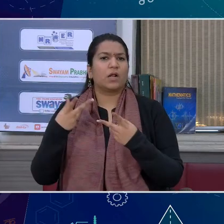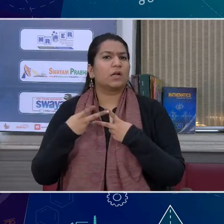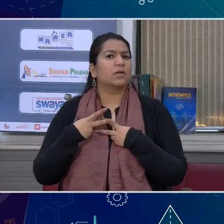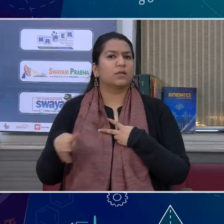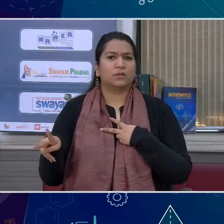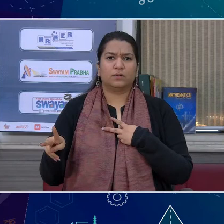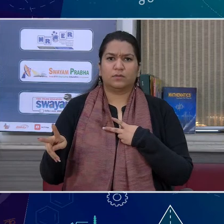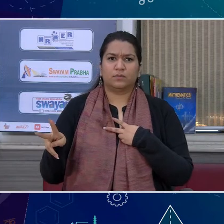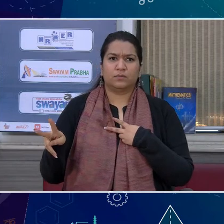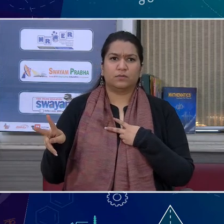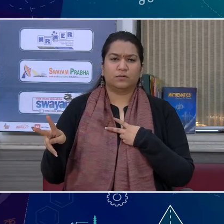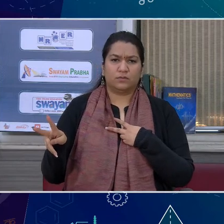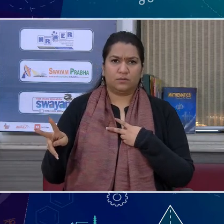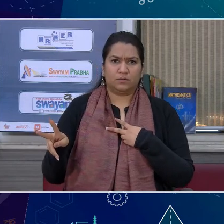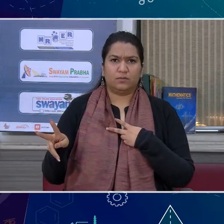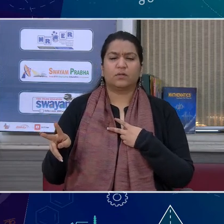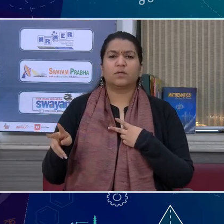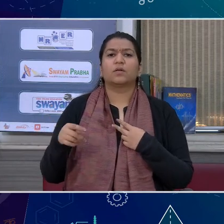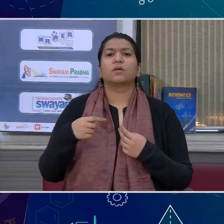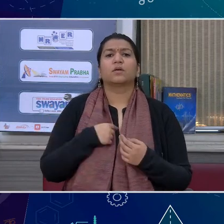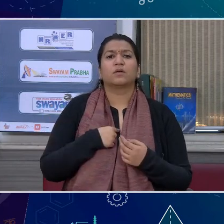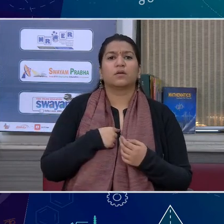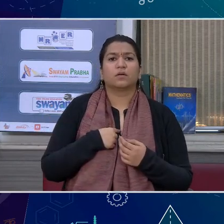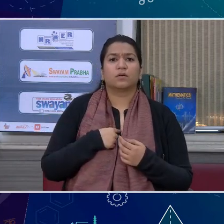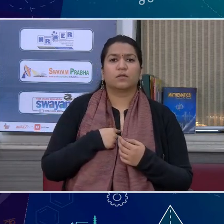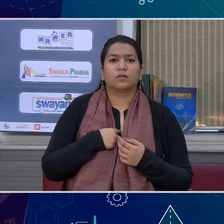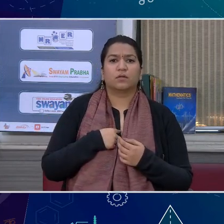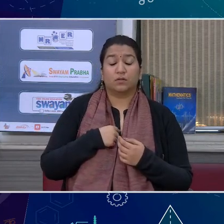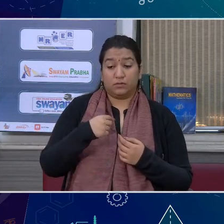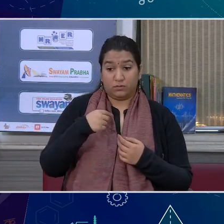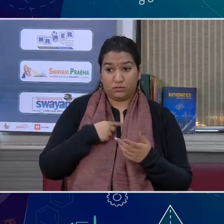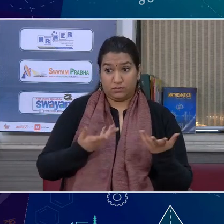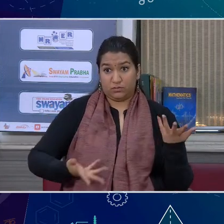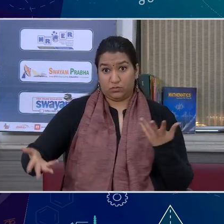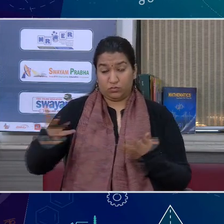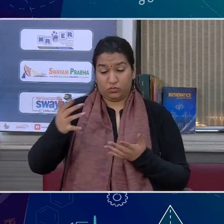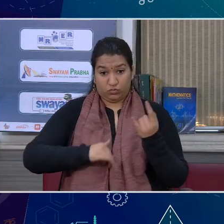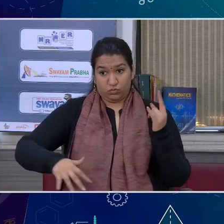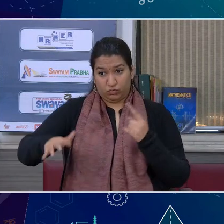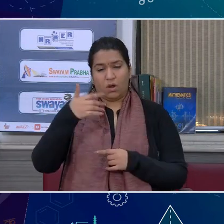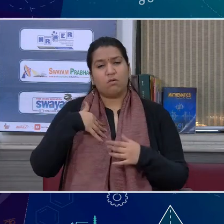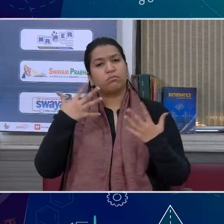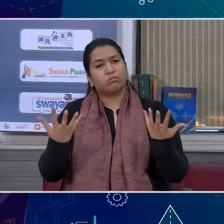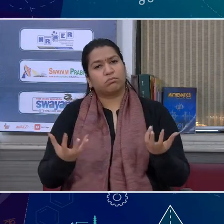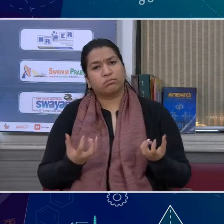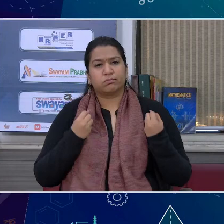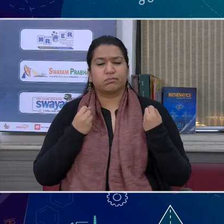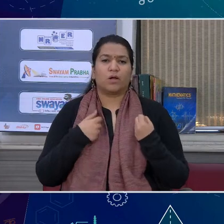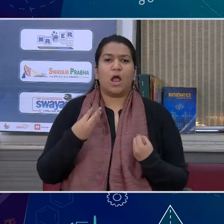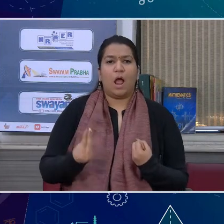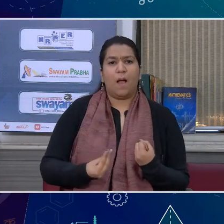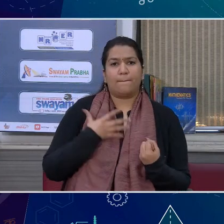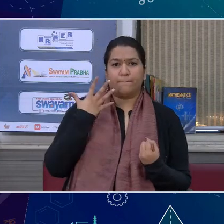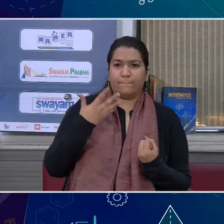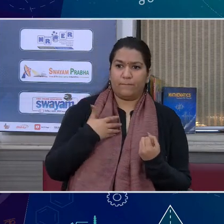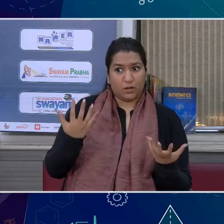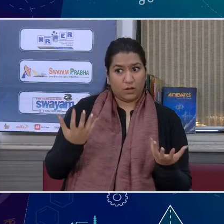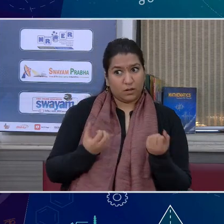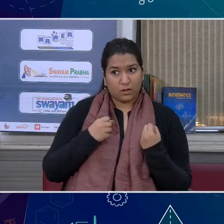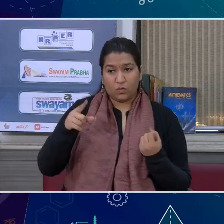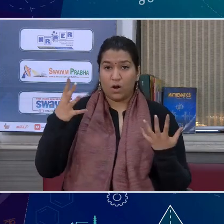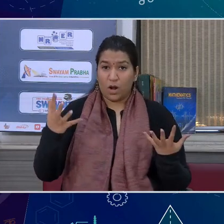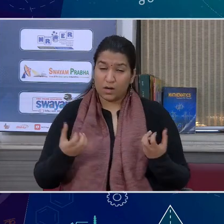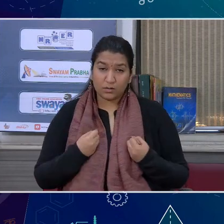मन के भाव और उद्गार किसी और तरह के हैं तो मैं संसार के भावों को स्विकार करूगा और संसार मेरे भावों को स्विकार